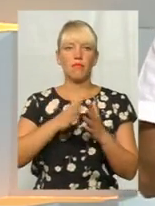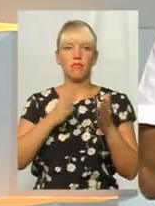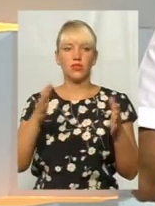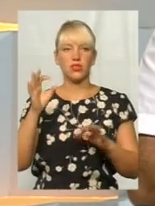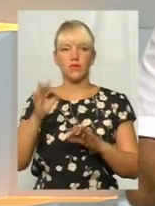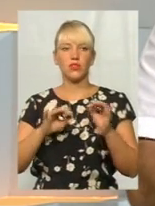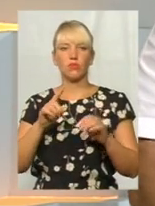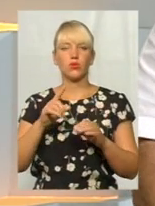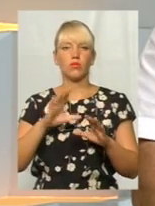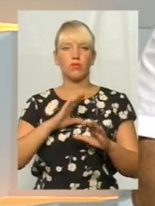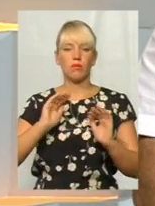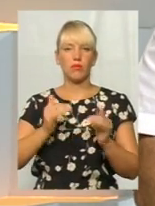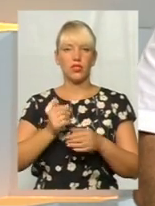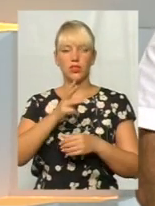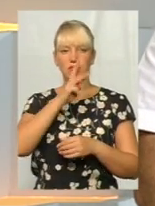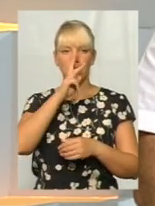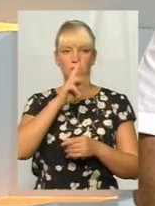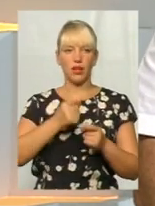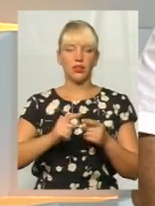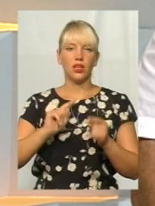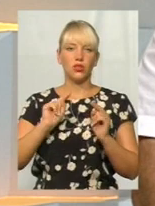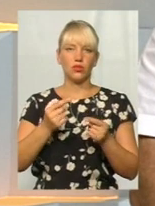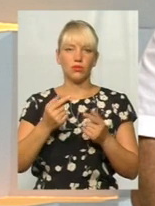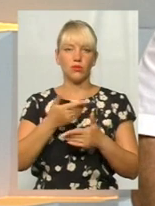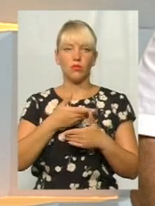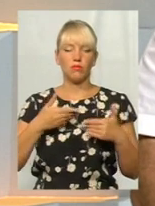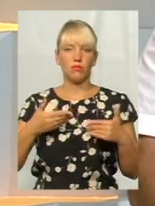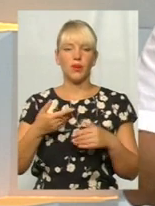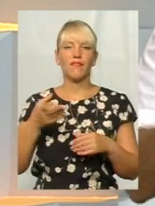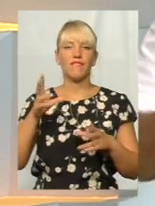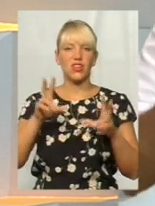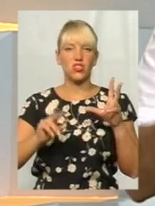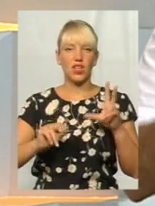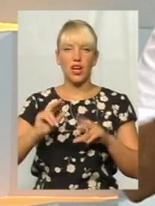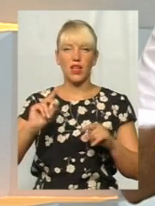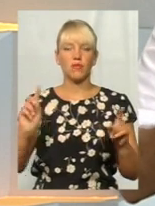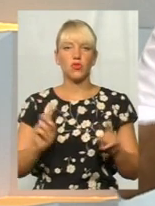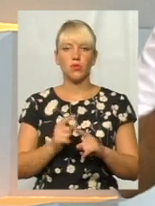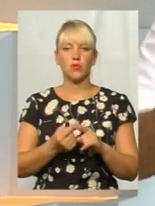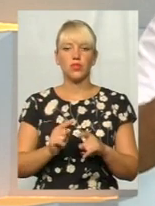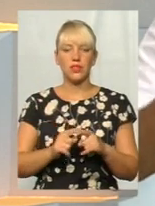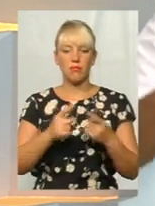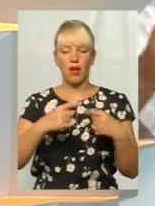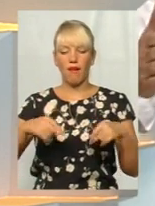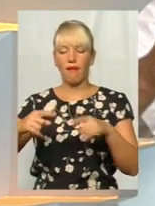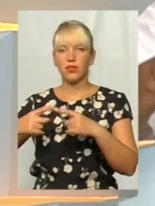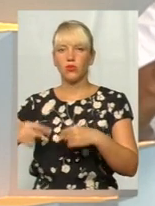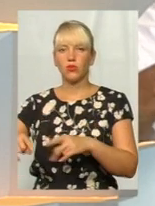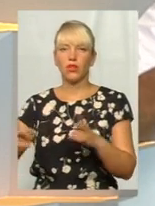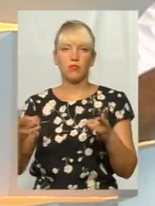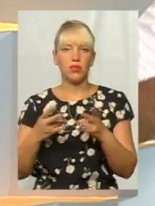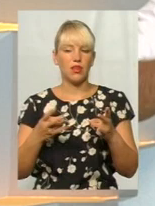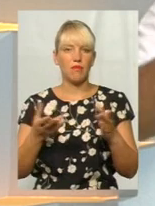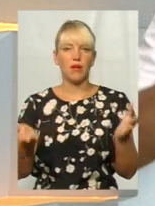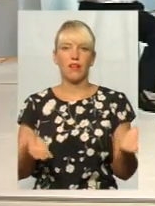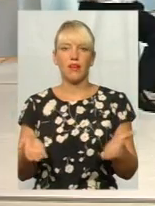менша зарплата. Тому, знову ж таки, ми все-таки вважаємо, що по цим категоріям також потрібно якимось чином,